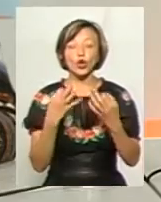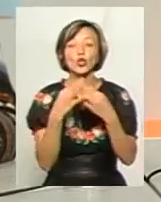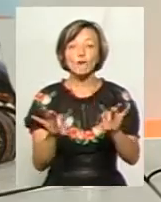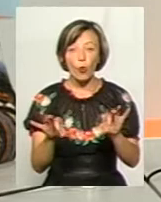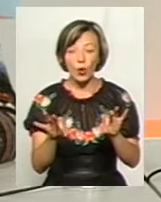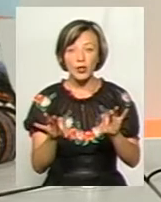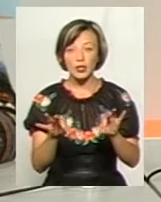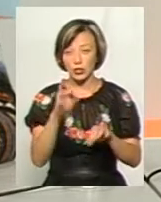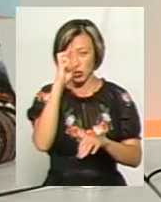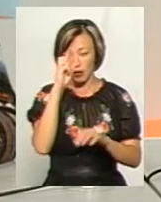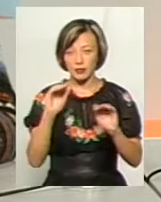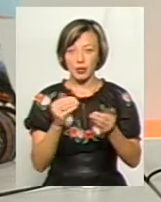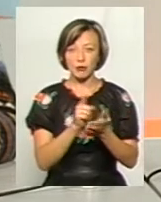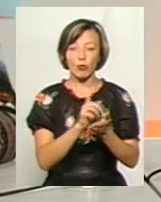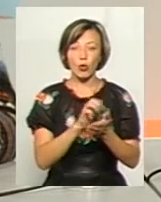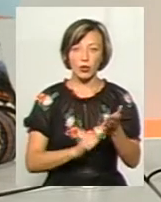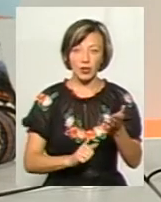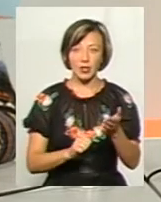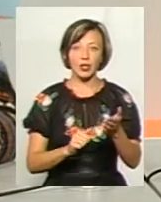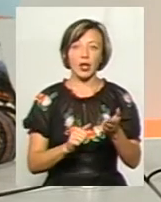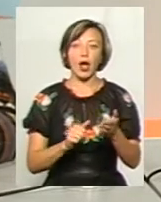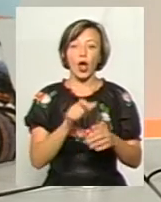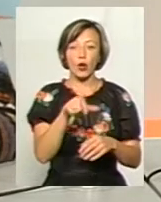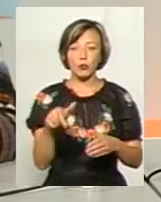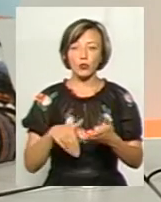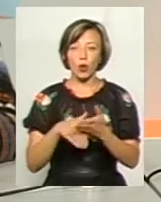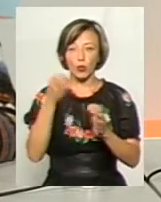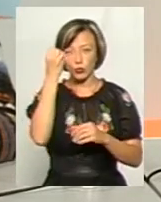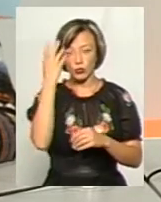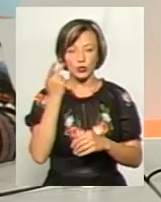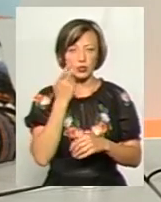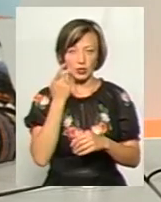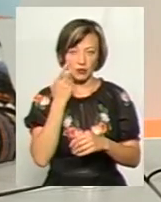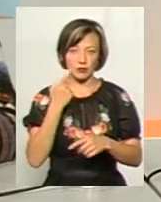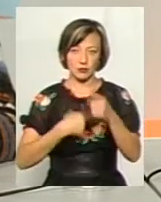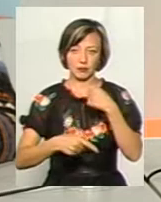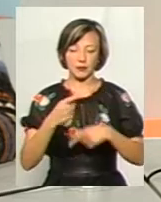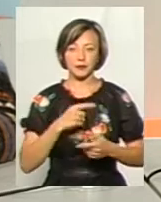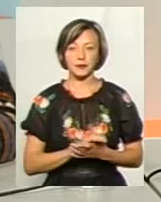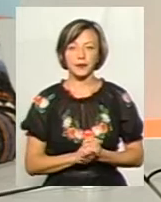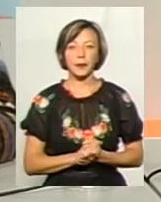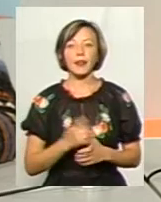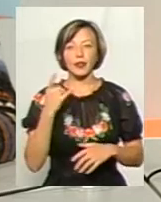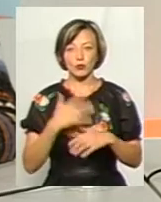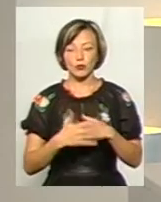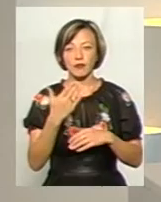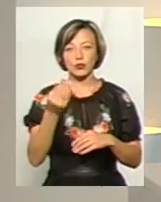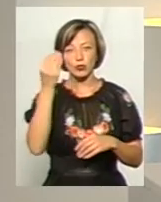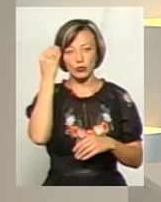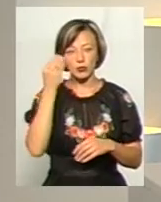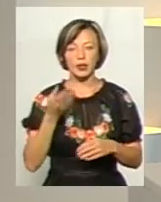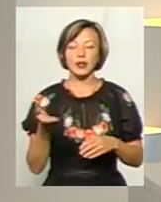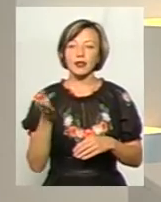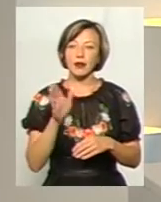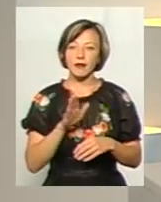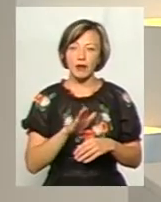зменшити податки людям, які допомагають культурі, і культура зразу розведеться. Дякую, пане Михайло, я зрозуміла вашу думку. Дякую,